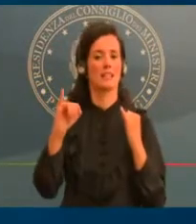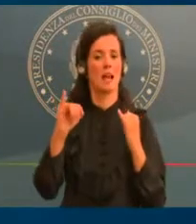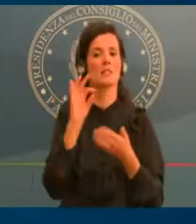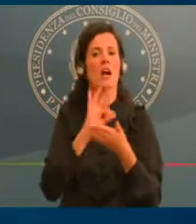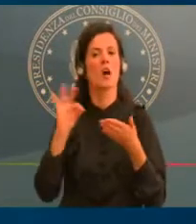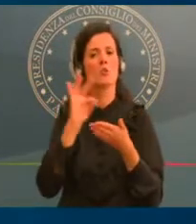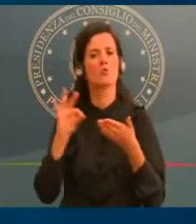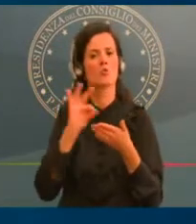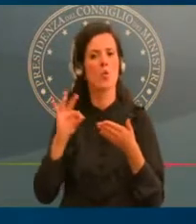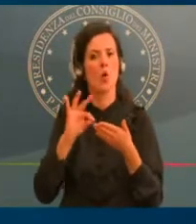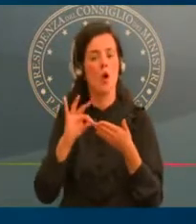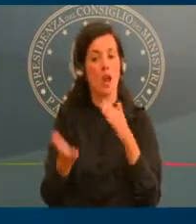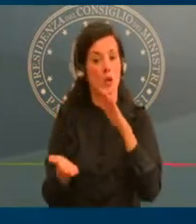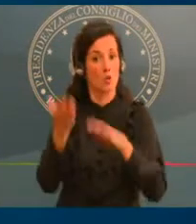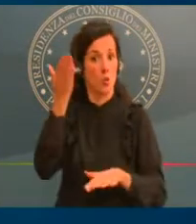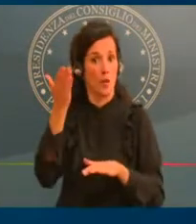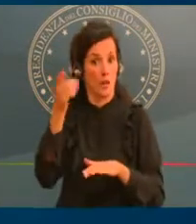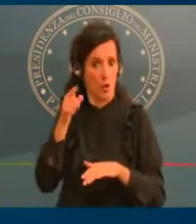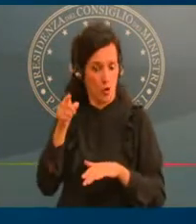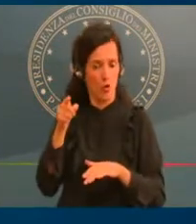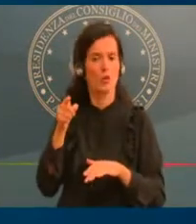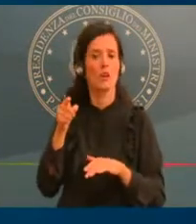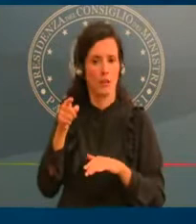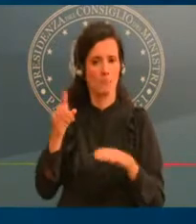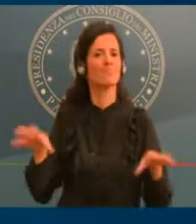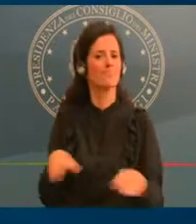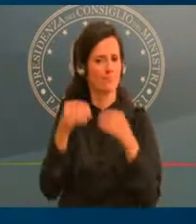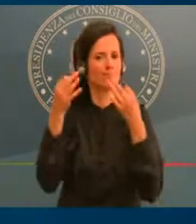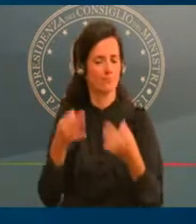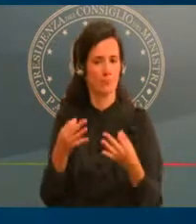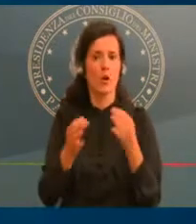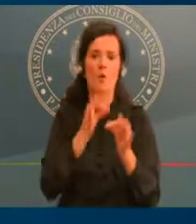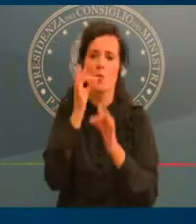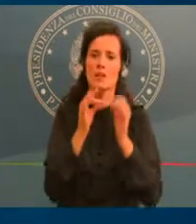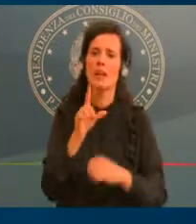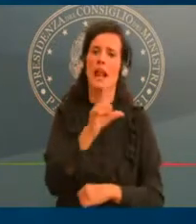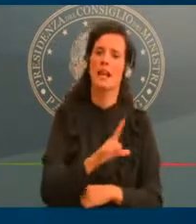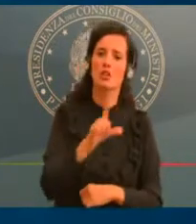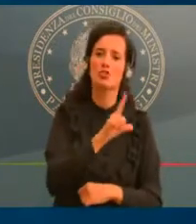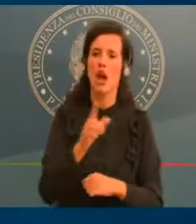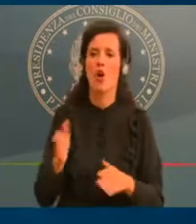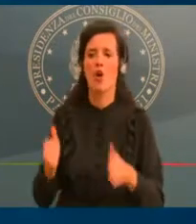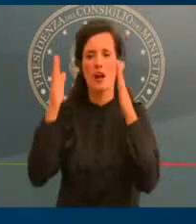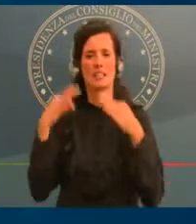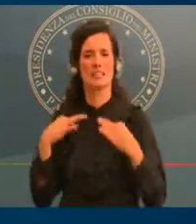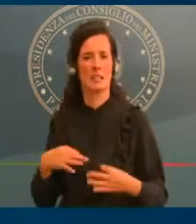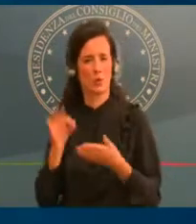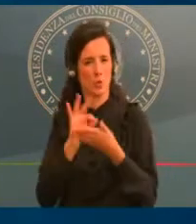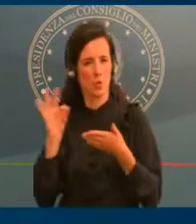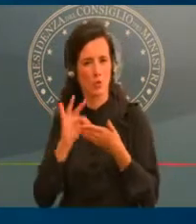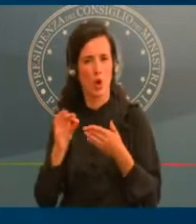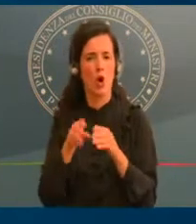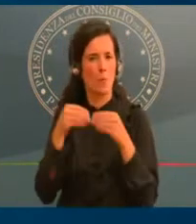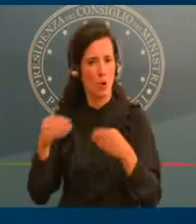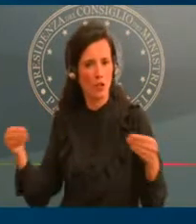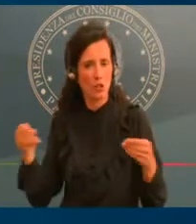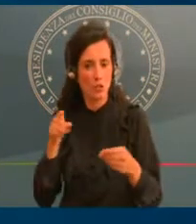tecnici e professionali, fatta eccezione per gli studenti con disabilità in caso di utilizzo di laboratori.